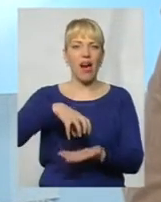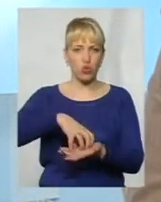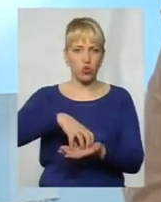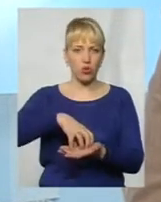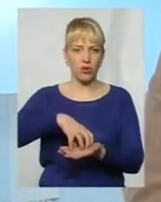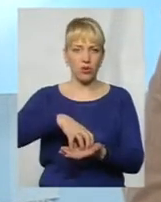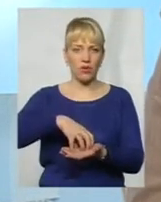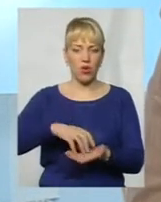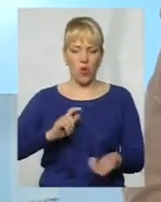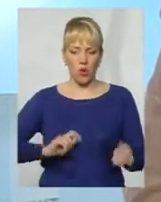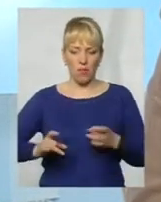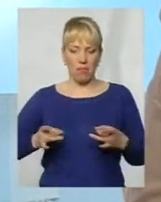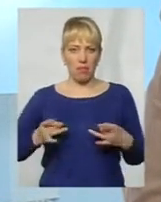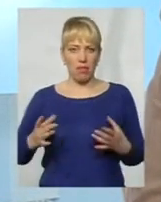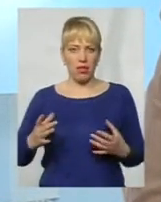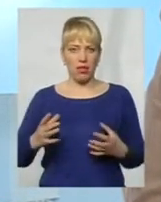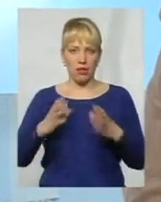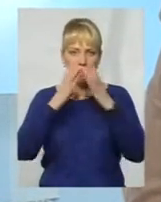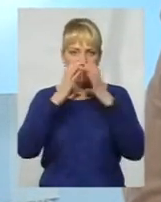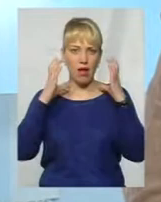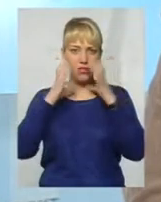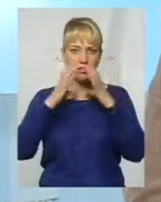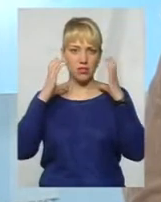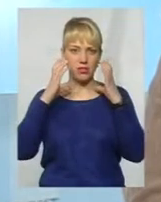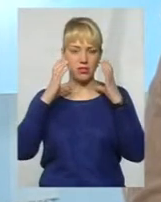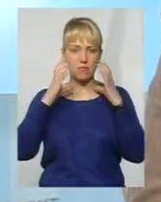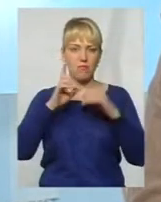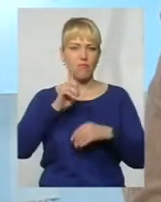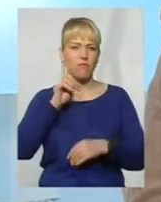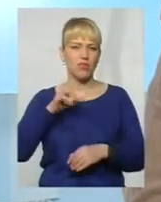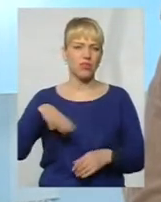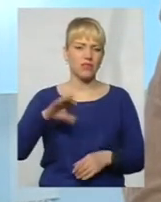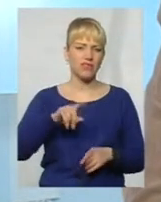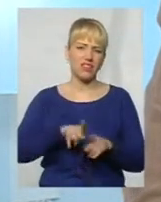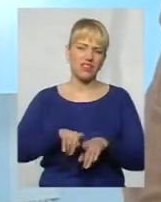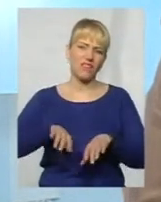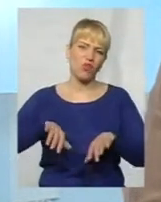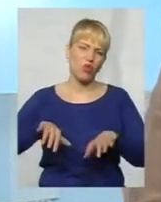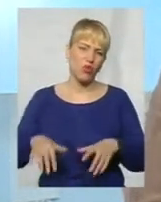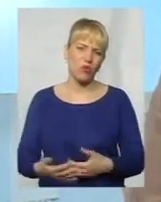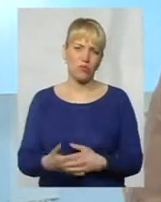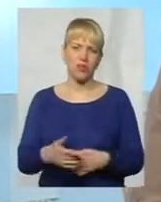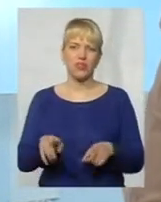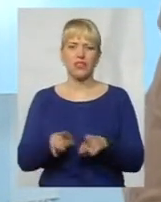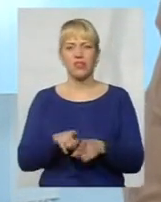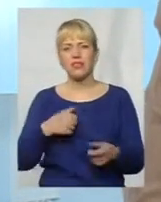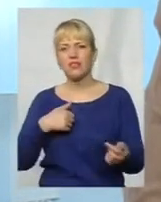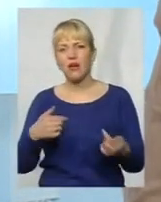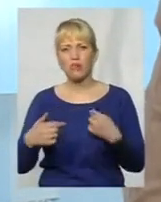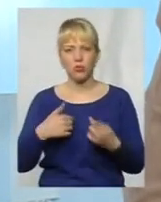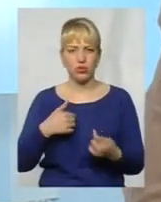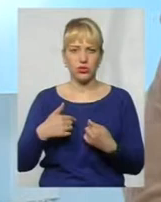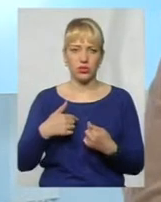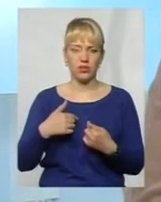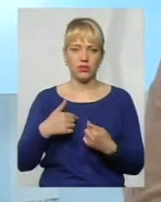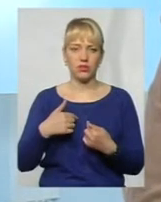Діти в білий, всі в масках, всі молоді, ніхто, вони такі втомлені, такі замучені, і